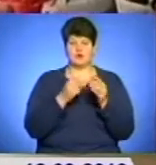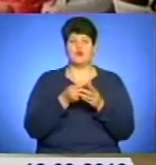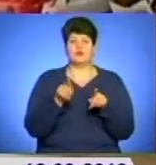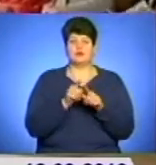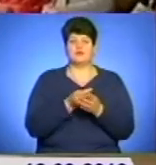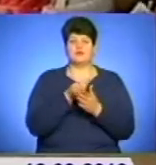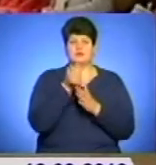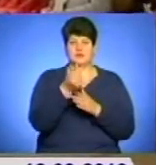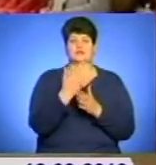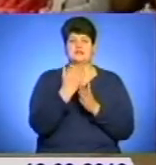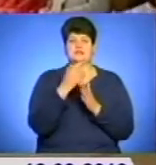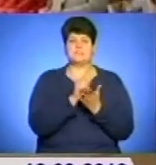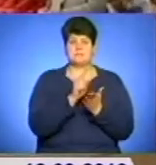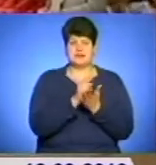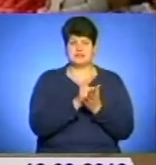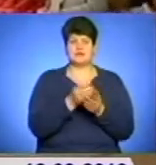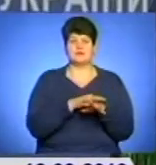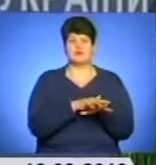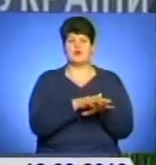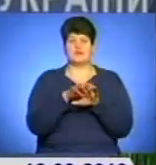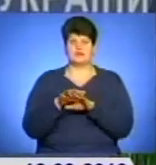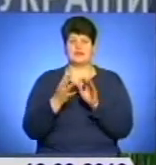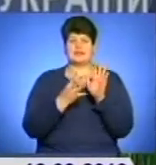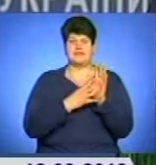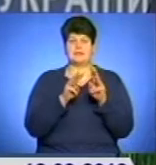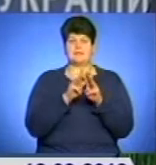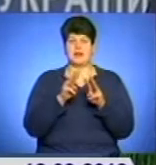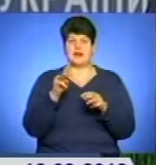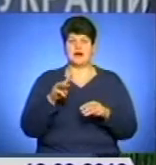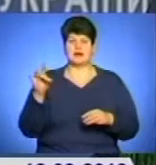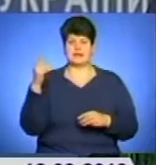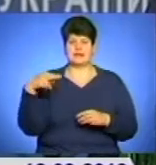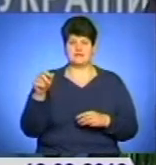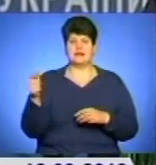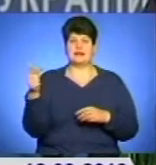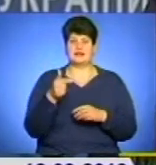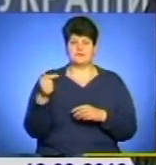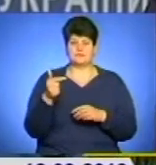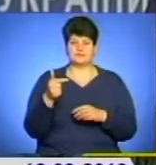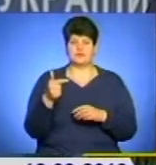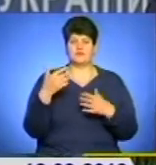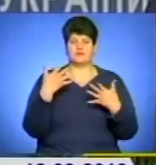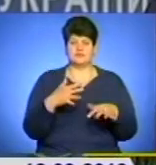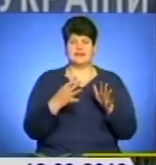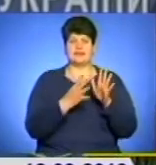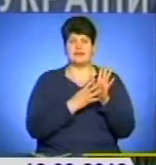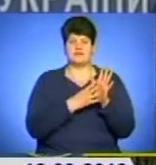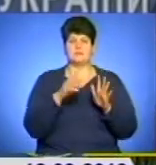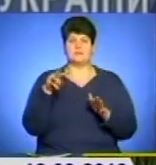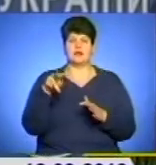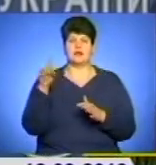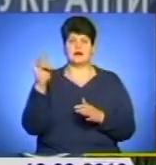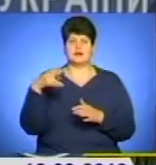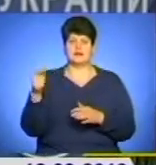Нині профінансовано майже 9 мільярдів гривень. Пенсійним фондом вже профінансовано майже 5-9 мільярдів гривень